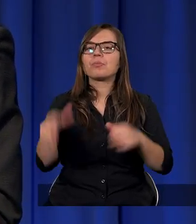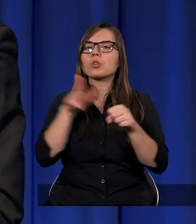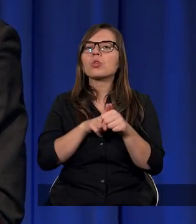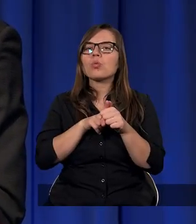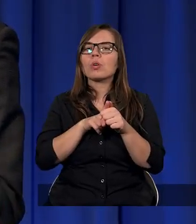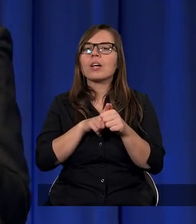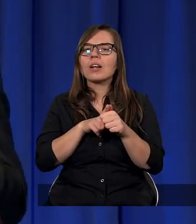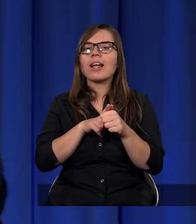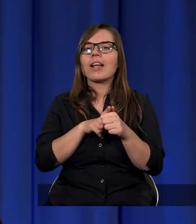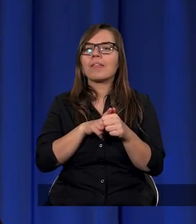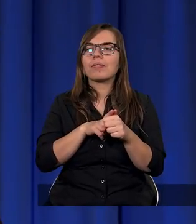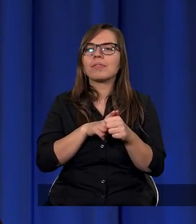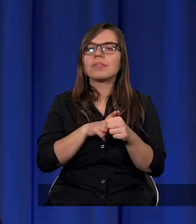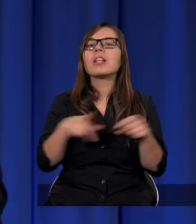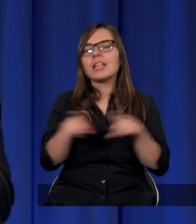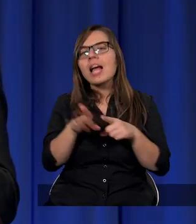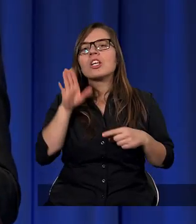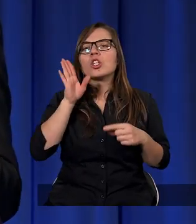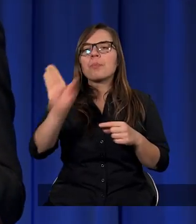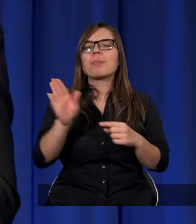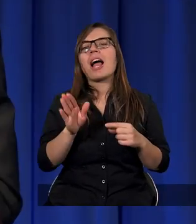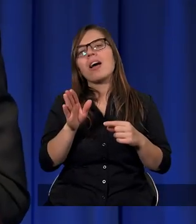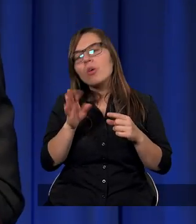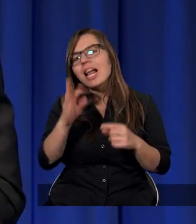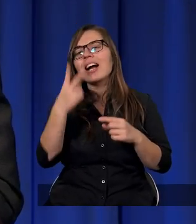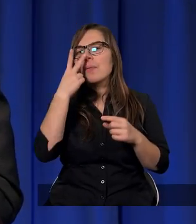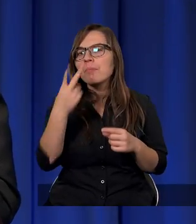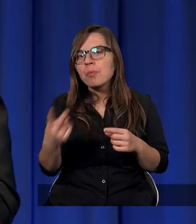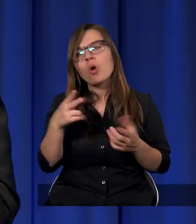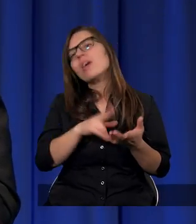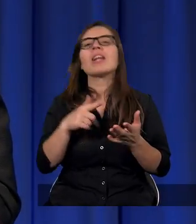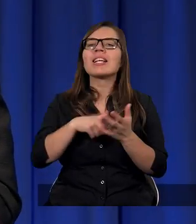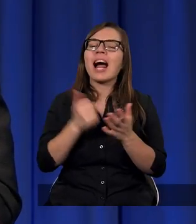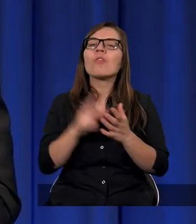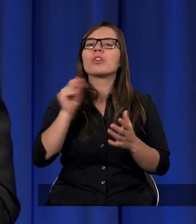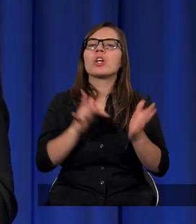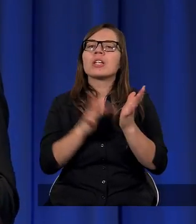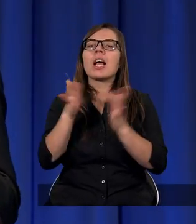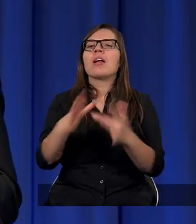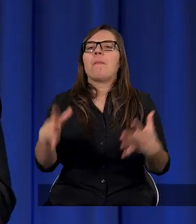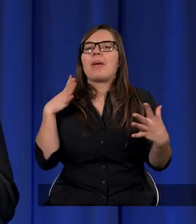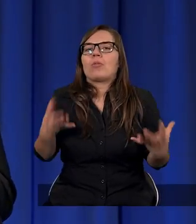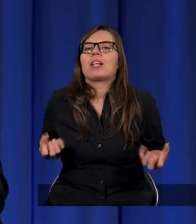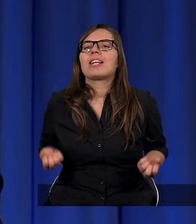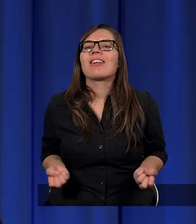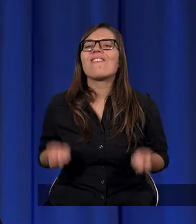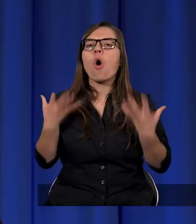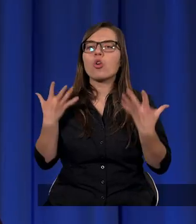który też miał wcześniej takie poglądy, takie stanowisko, że Jezus był stworzony.